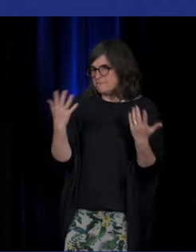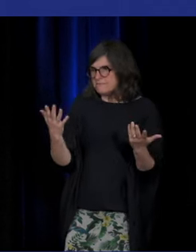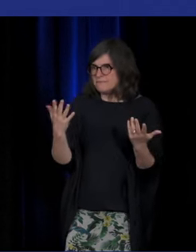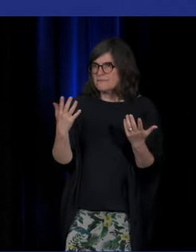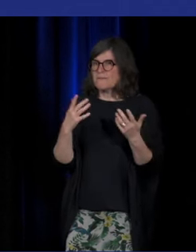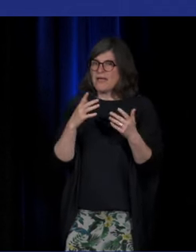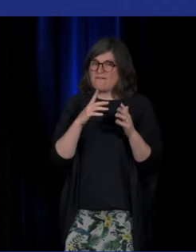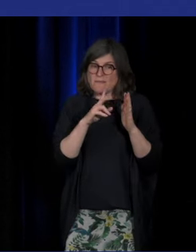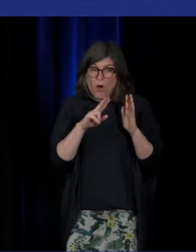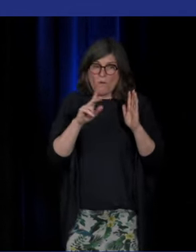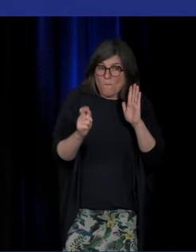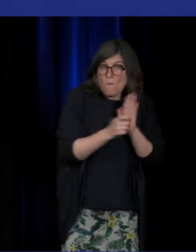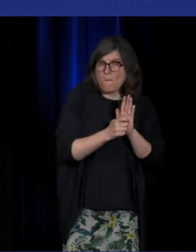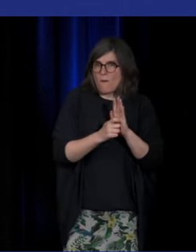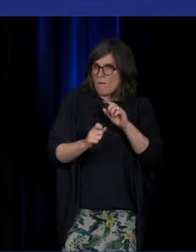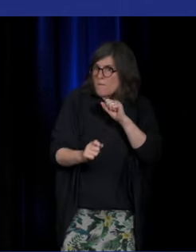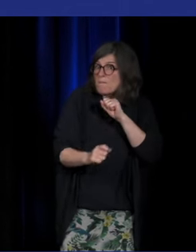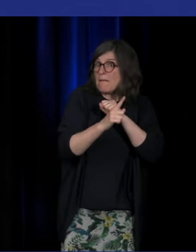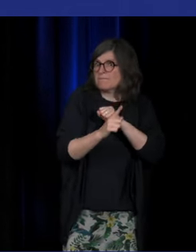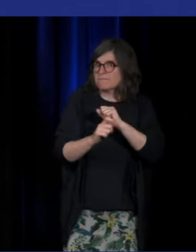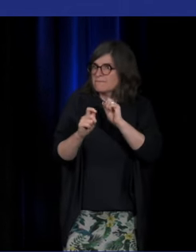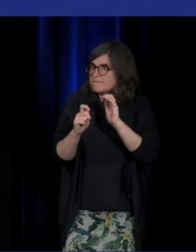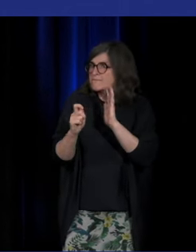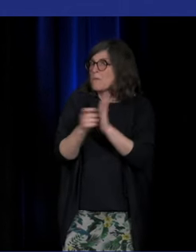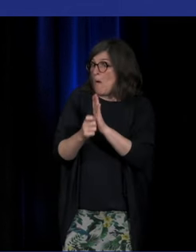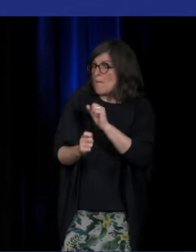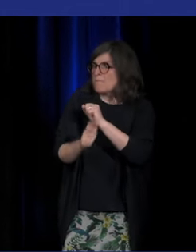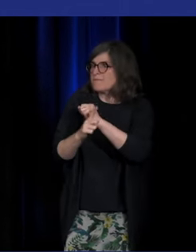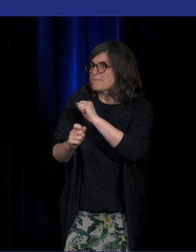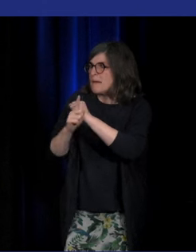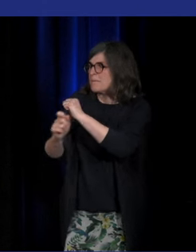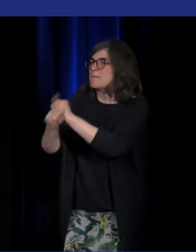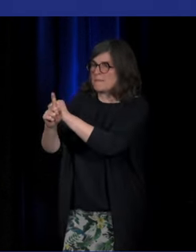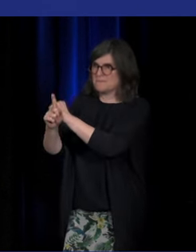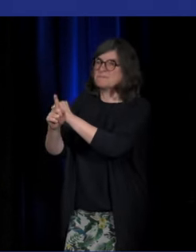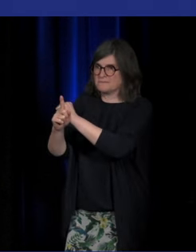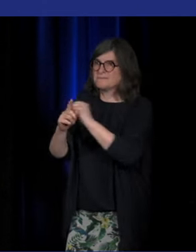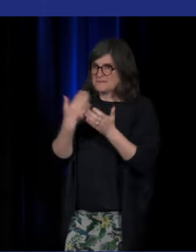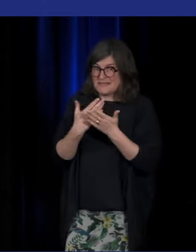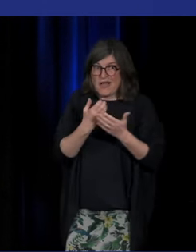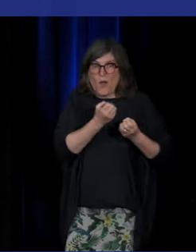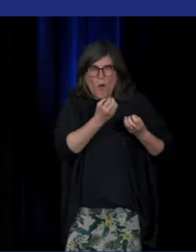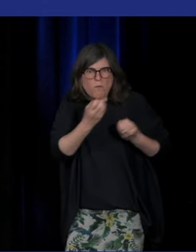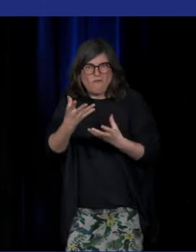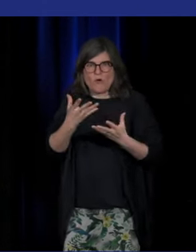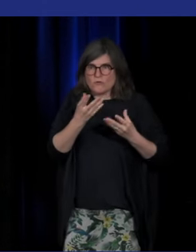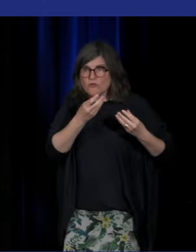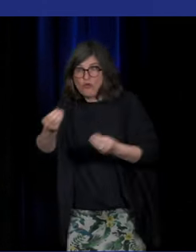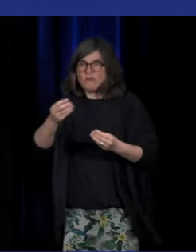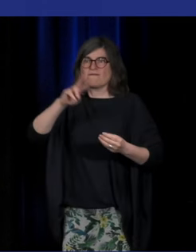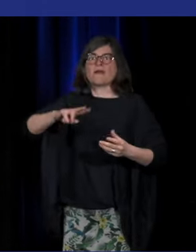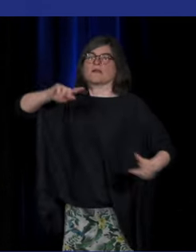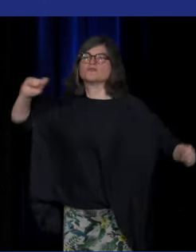des moments dans l'histoire dans lesquels il y a eu des événements qui ont provoqué, qui ont produit des changements